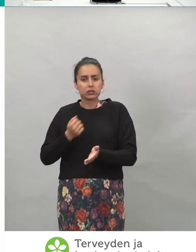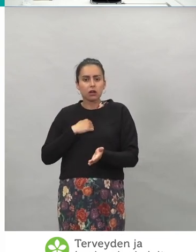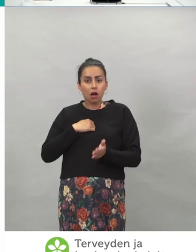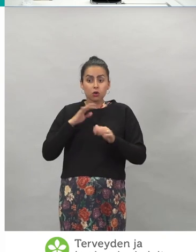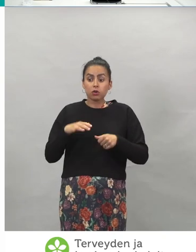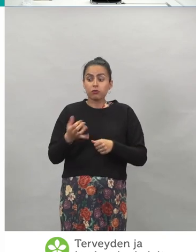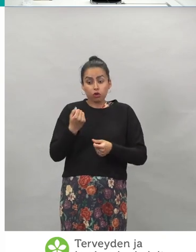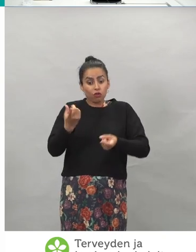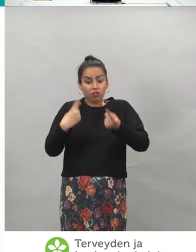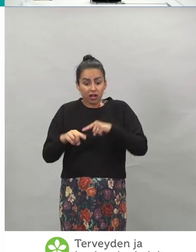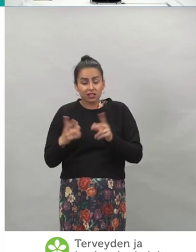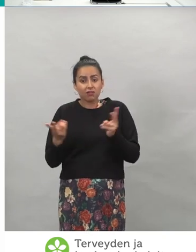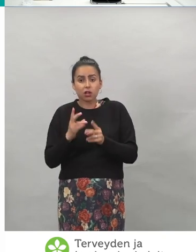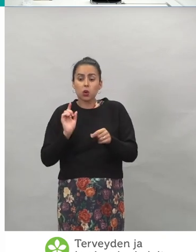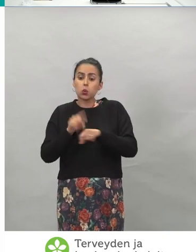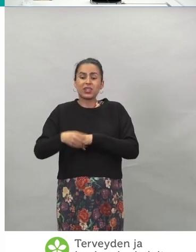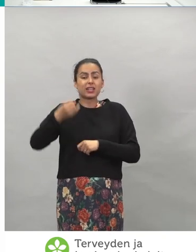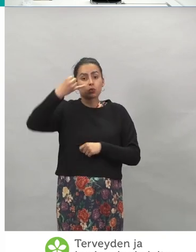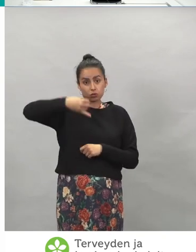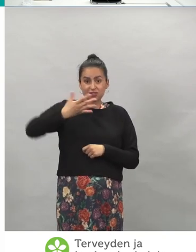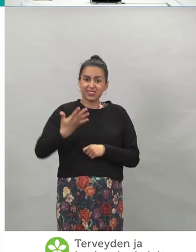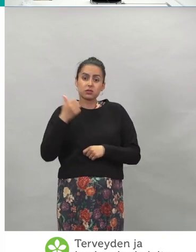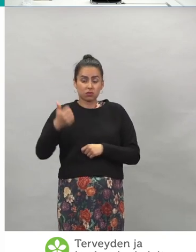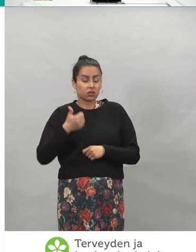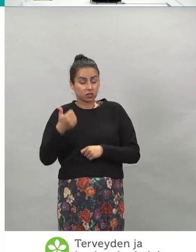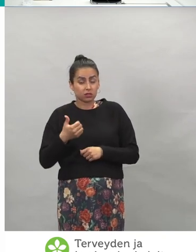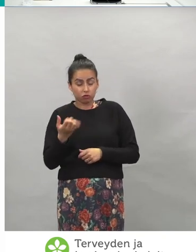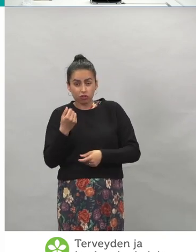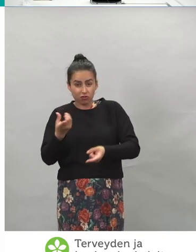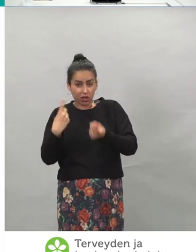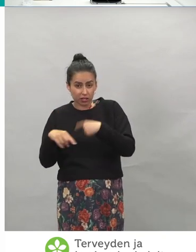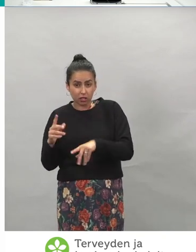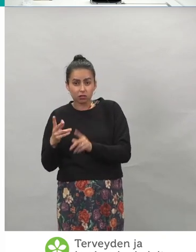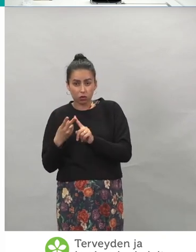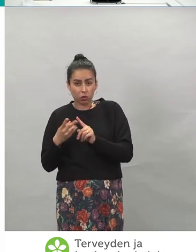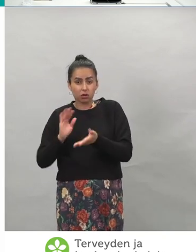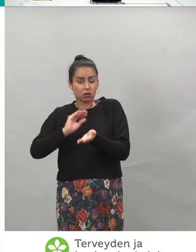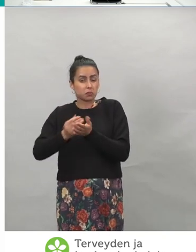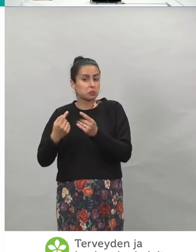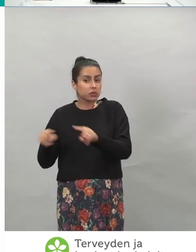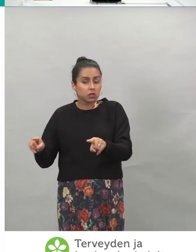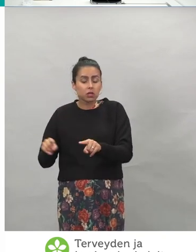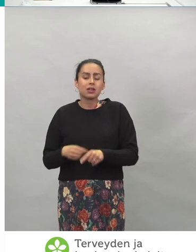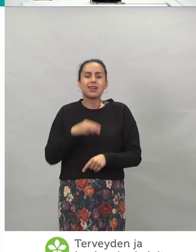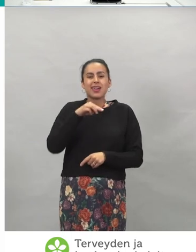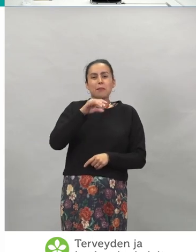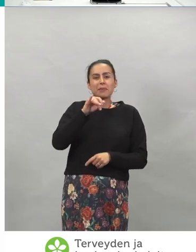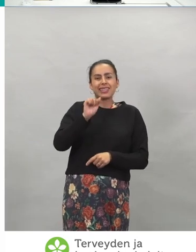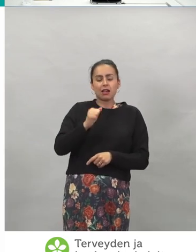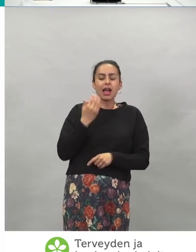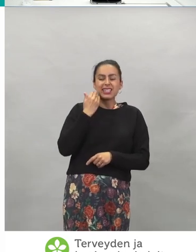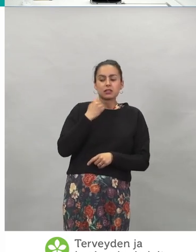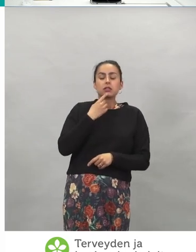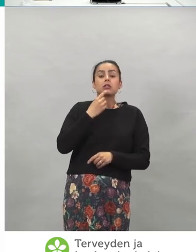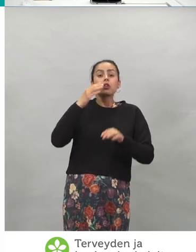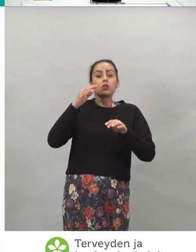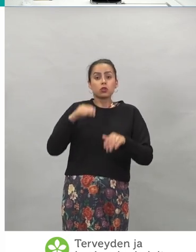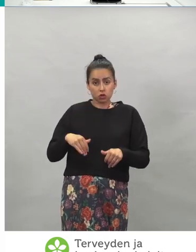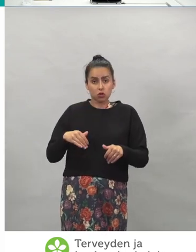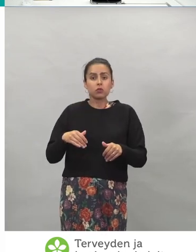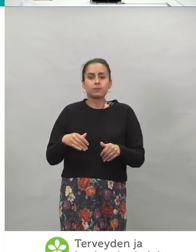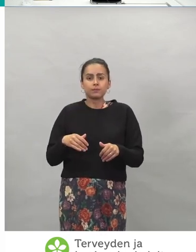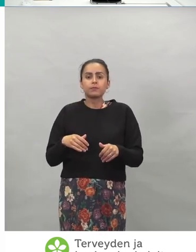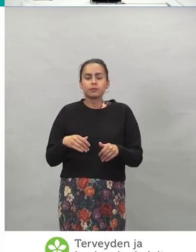65-vuotiasia. Mia tuossa äsken itse asiassa kävikin tämän läpi, että näillä ihmisillä,